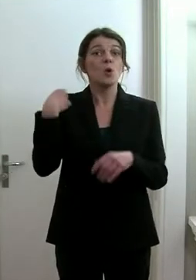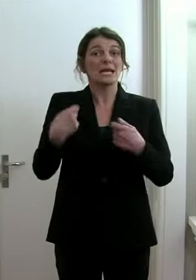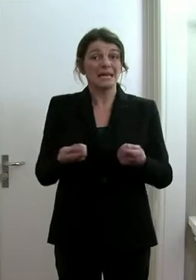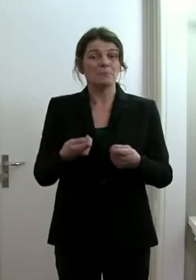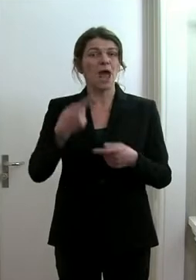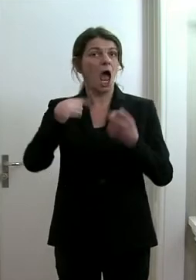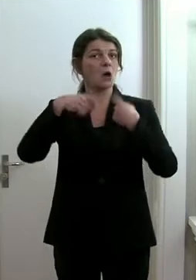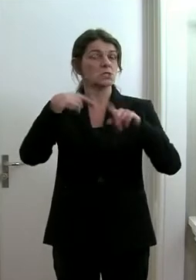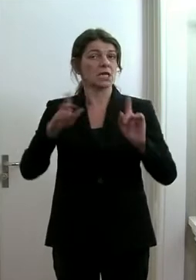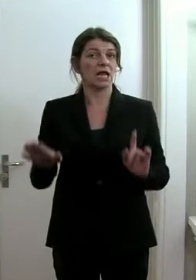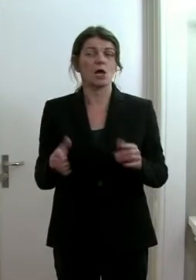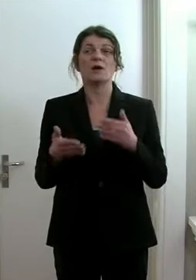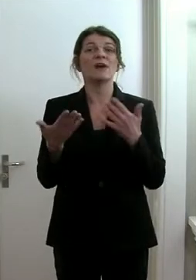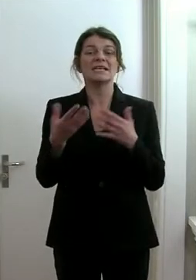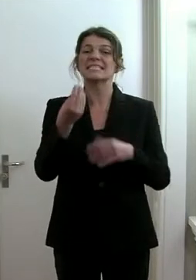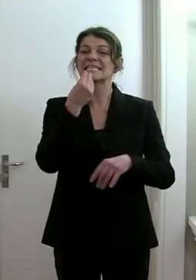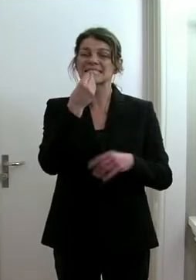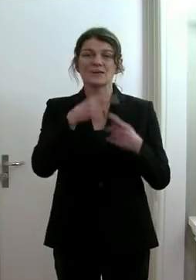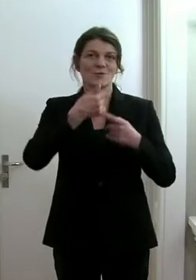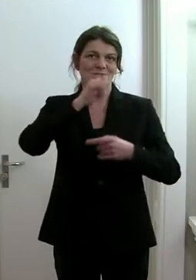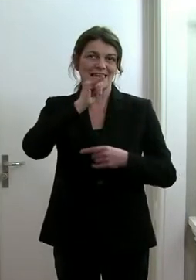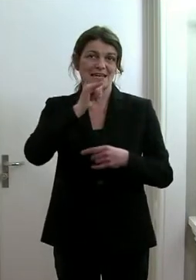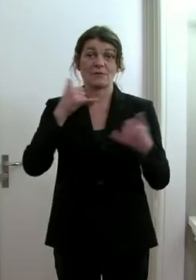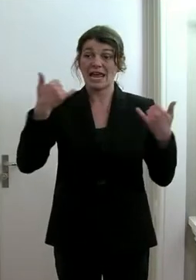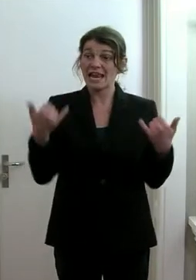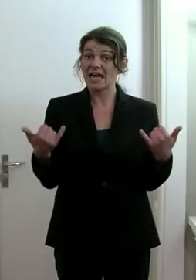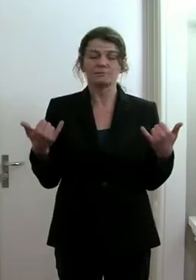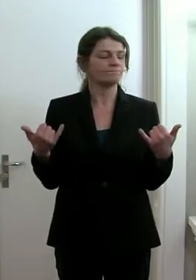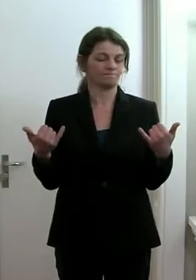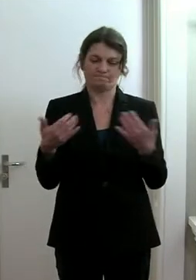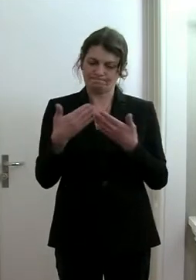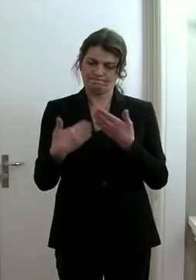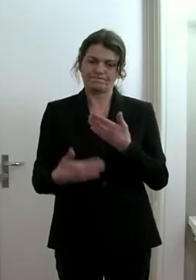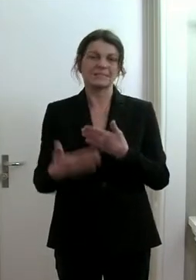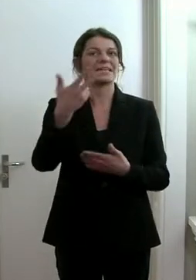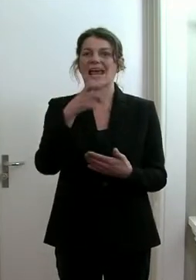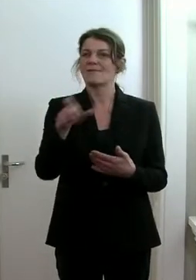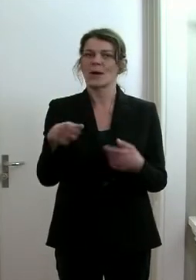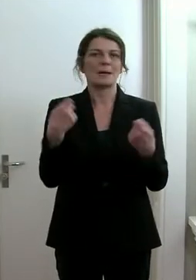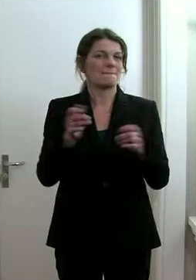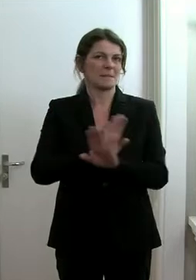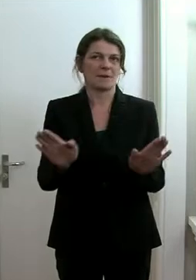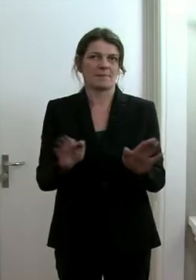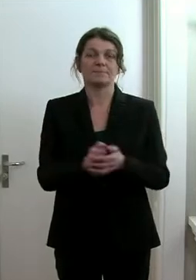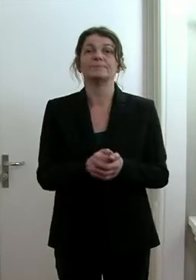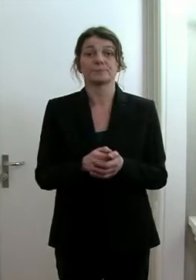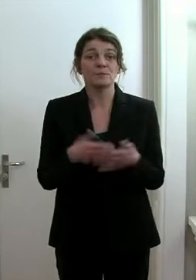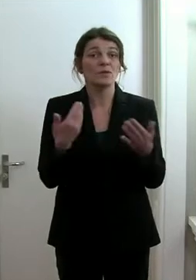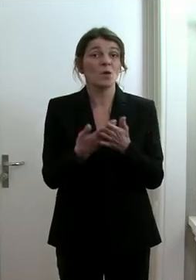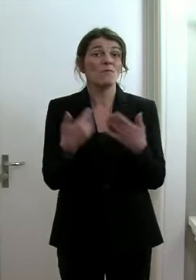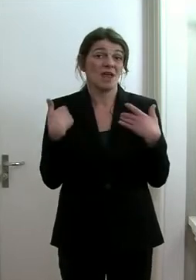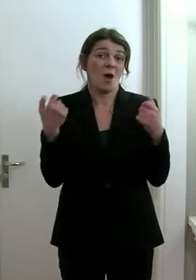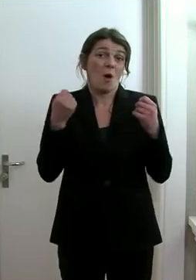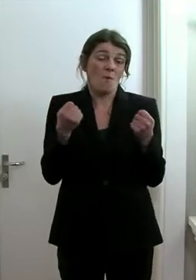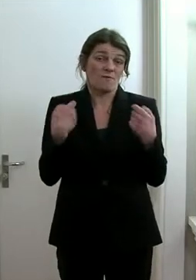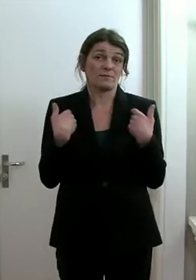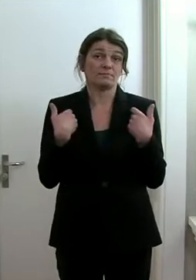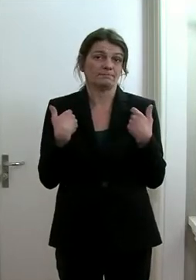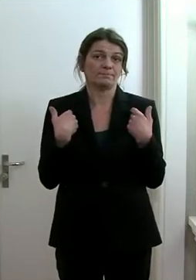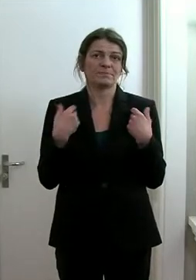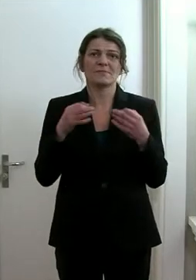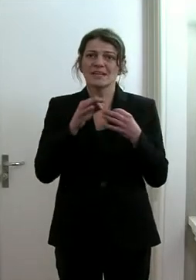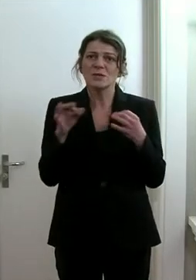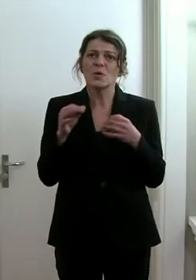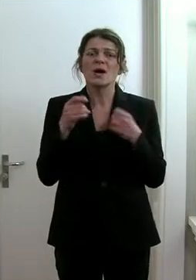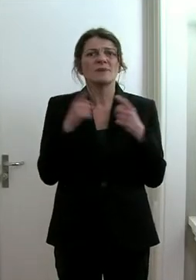Ausrede, nämlich Essen und Trinken. Und die gibt es eben in den nächsten drei Wochen nicht mehr. So erhoffen wir uns, dass es nur